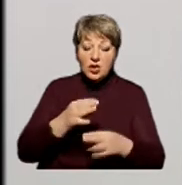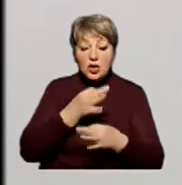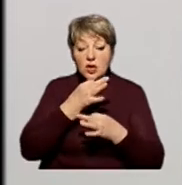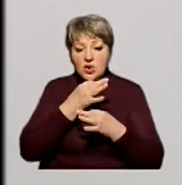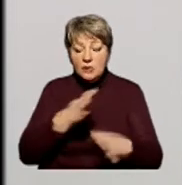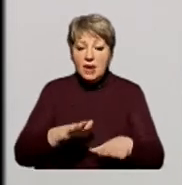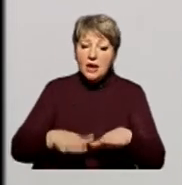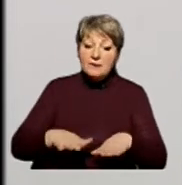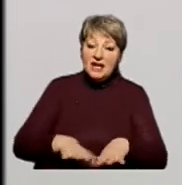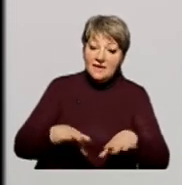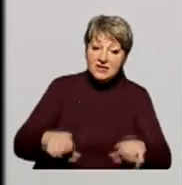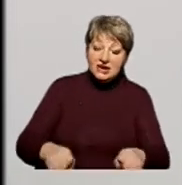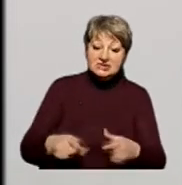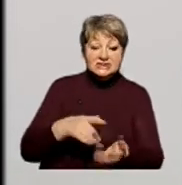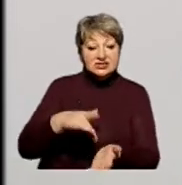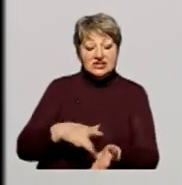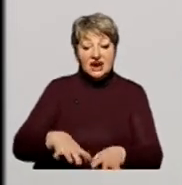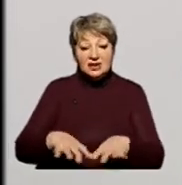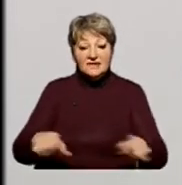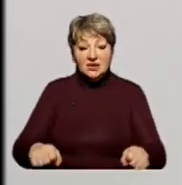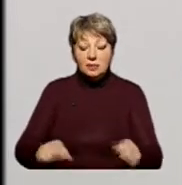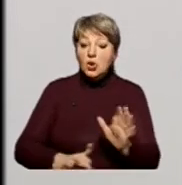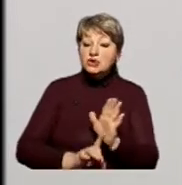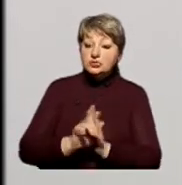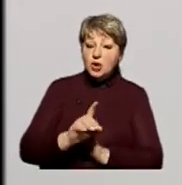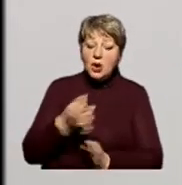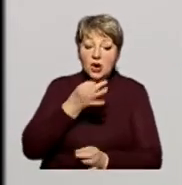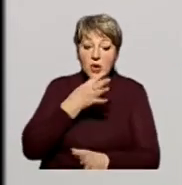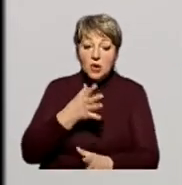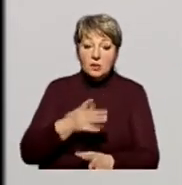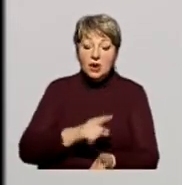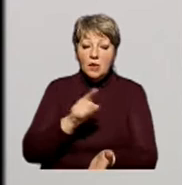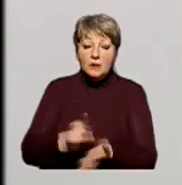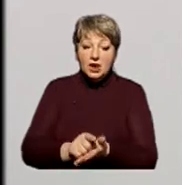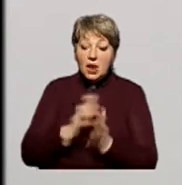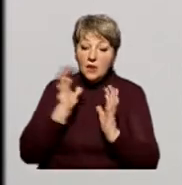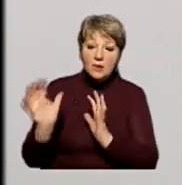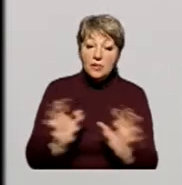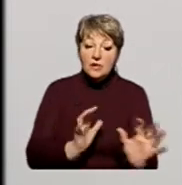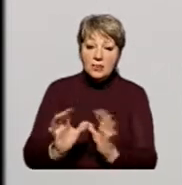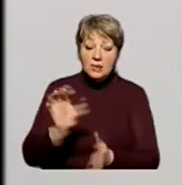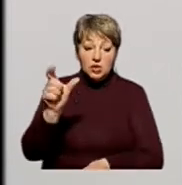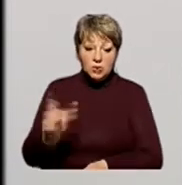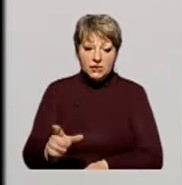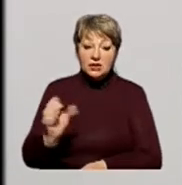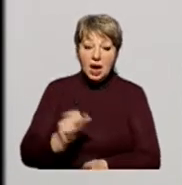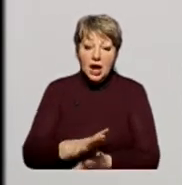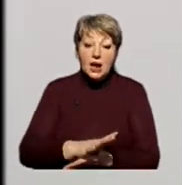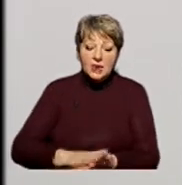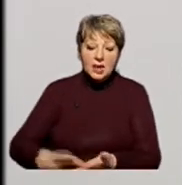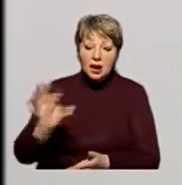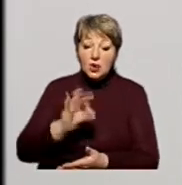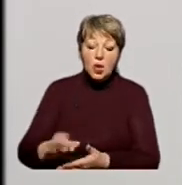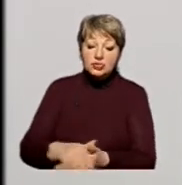-якої влади. Чи це місцевої влади, чи це центральної влади. Спочатку будь-яка влада повинна опікуватися про людину, а далі про